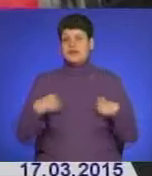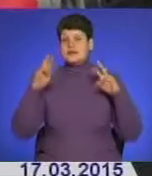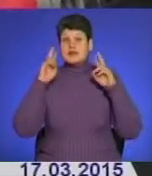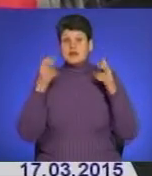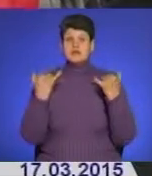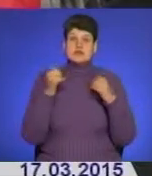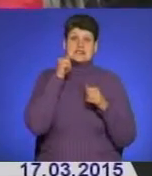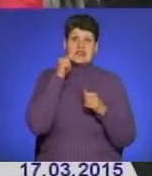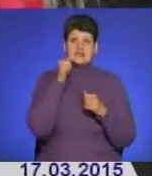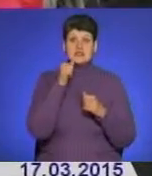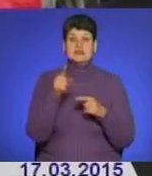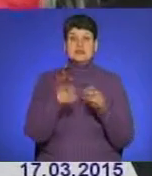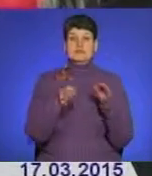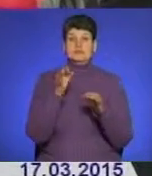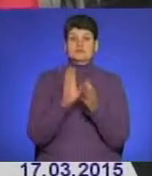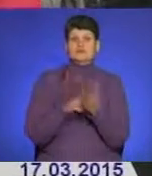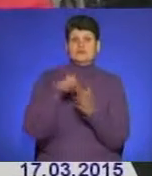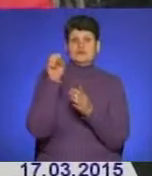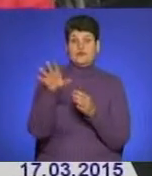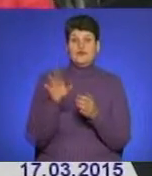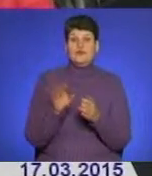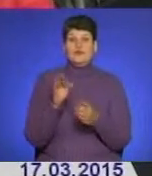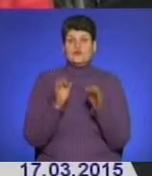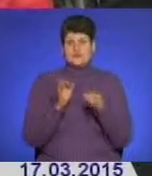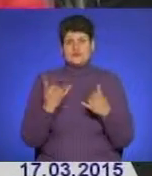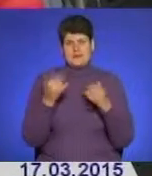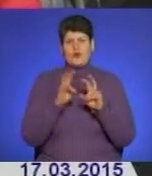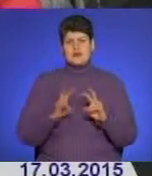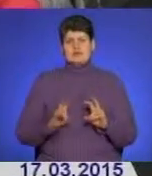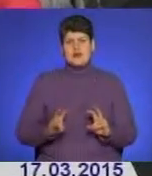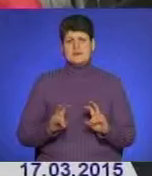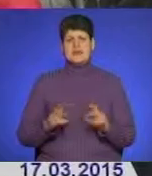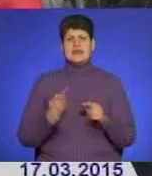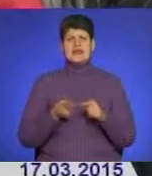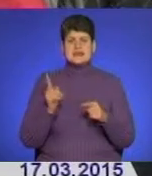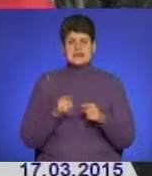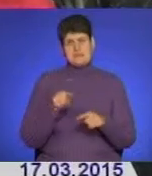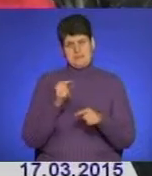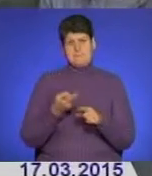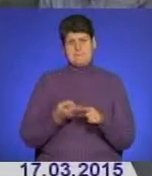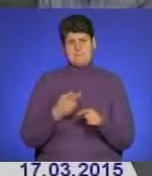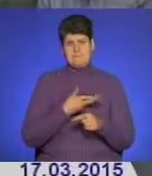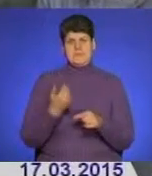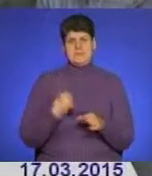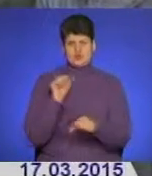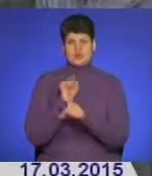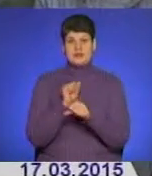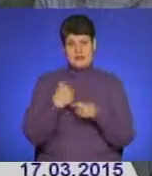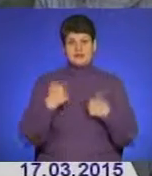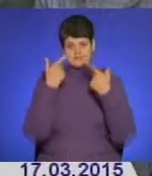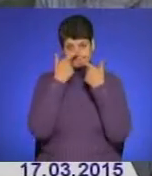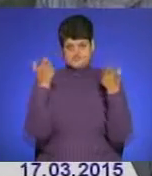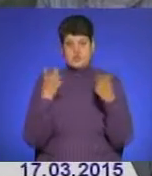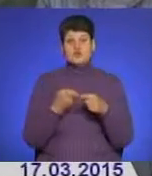сьогодні завтра той позов буде поданий до суду, зараз ми розберемося. я думаю, що це безчинство ми зупинимо. Я вас просто попереджую,